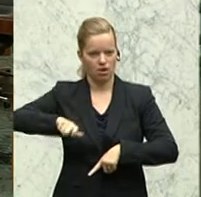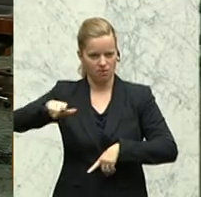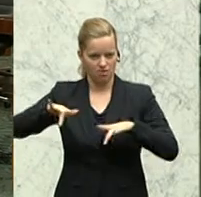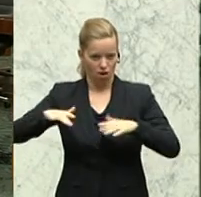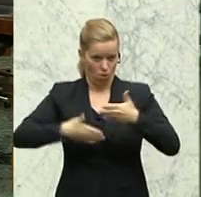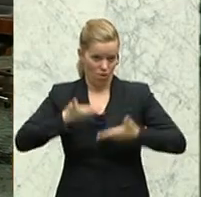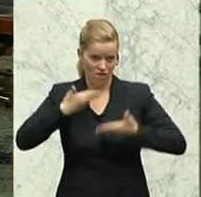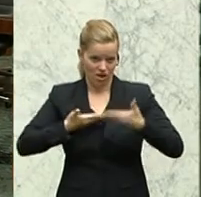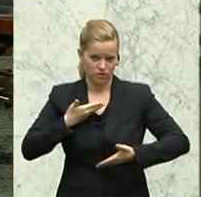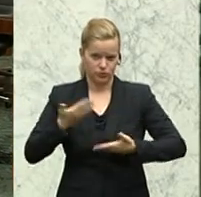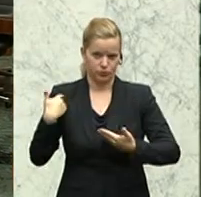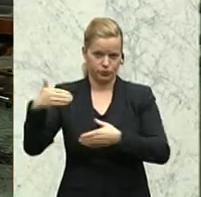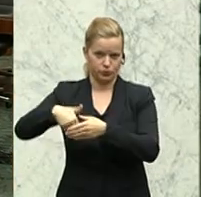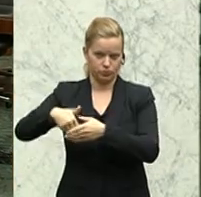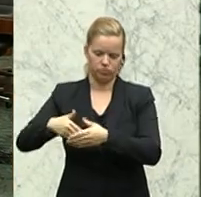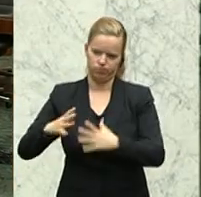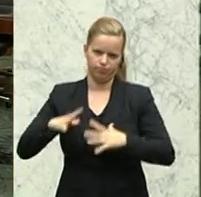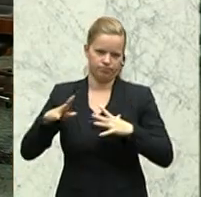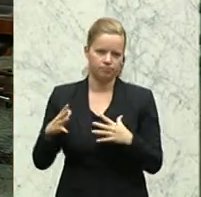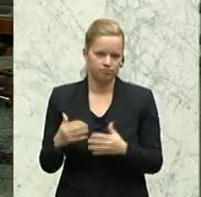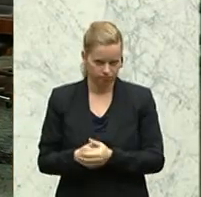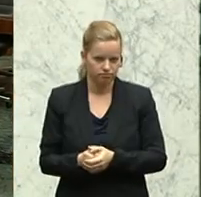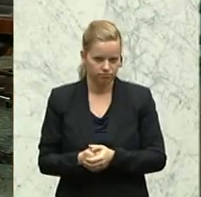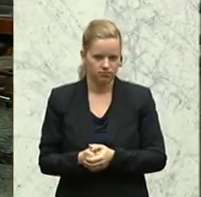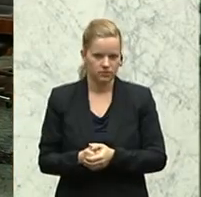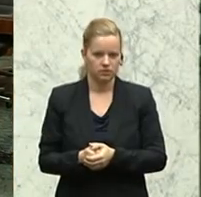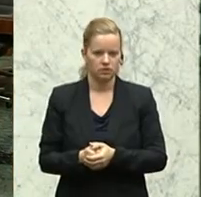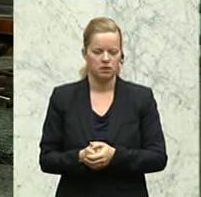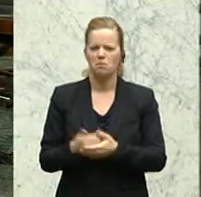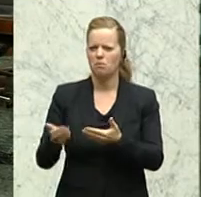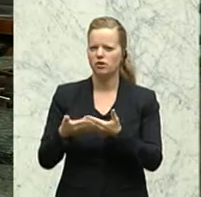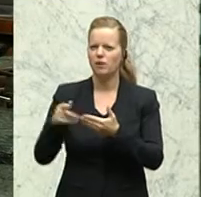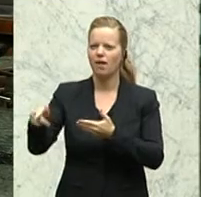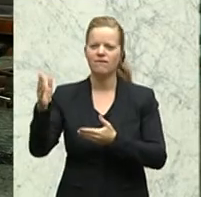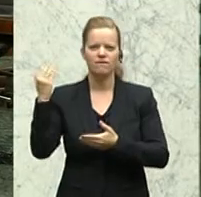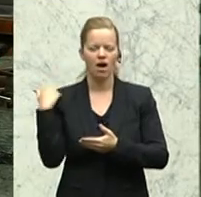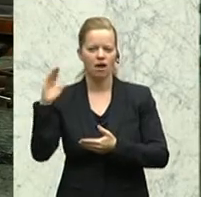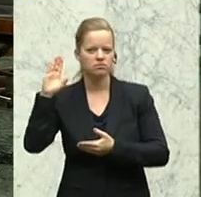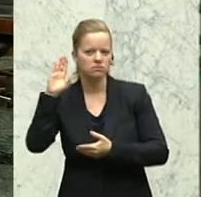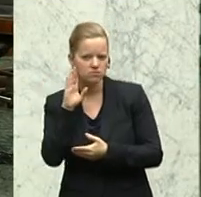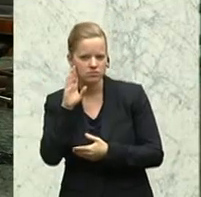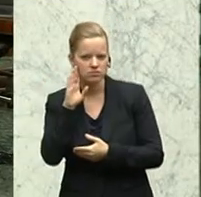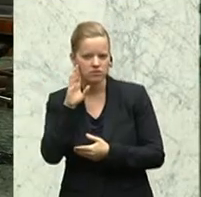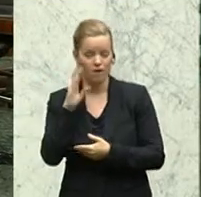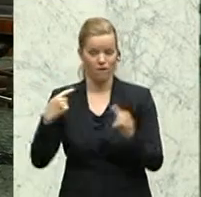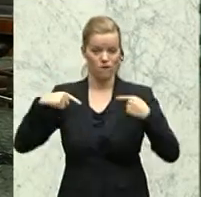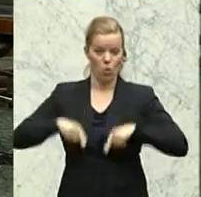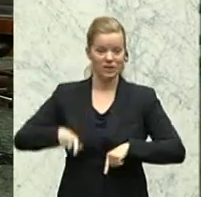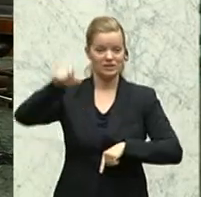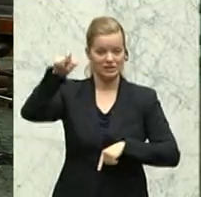sehr erschütternd. Und wenn man da zum Beispiel vernimmt, dass der Vorsitzende der